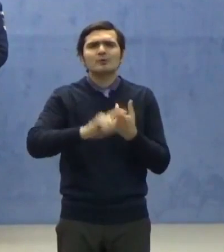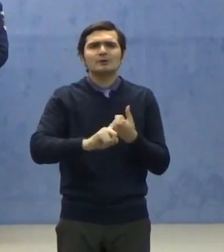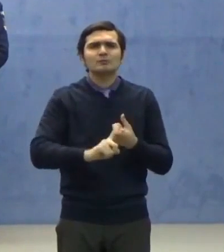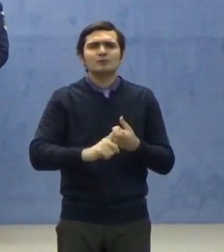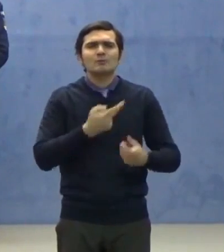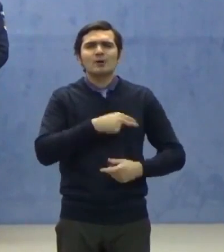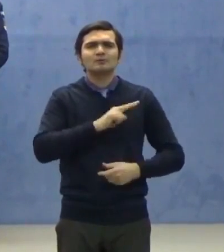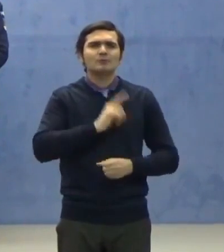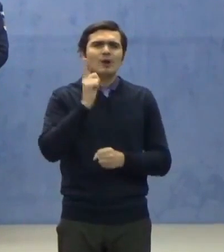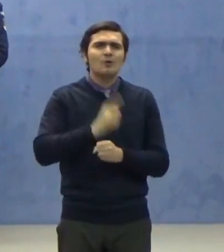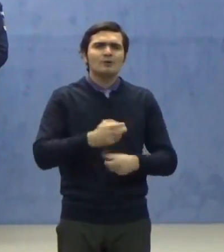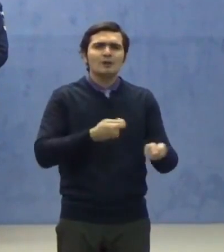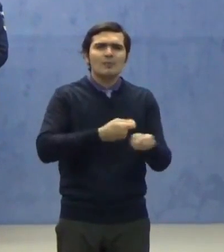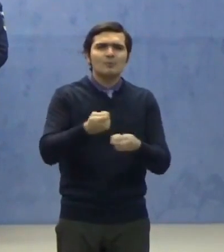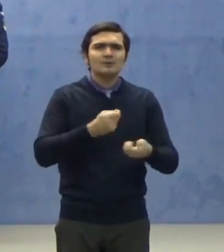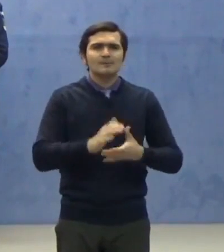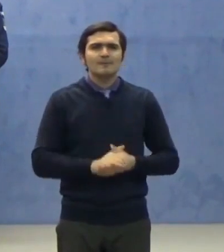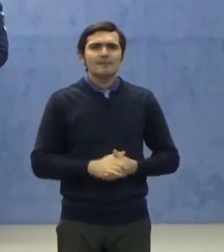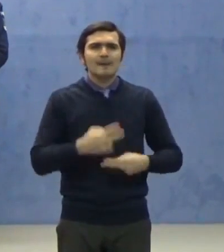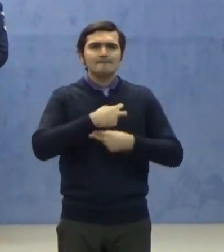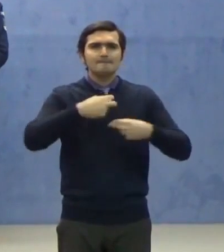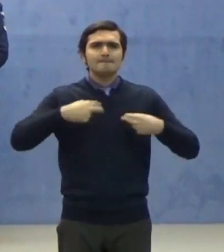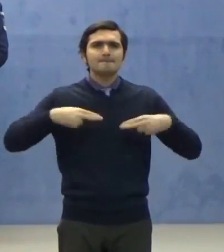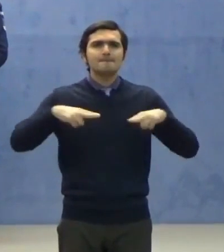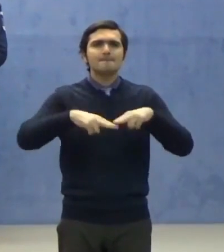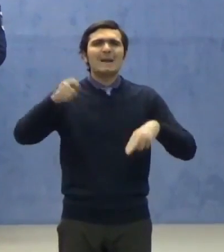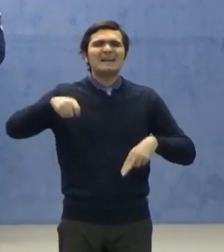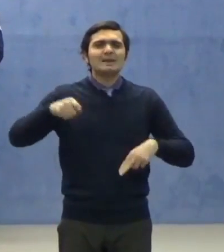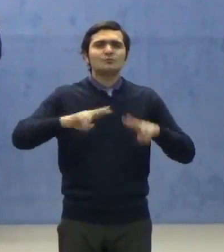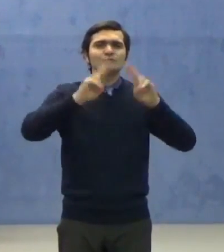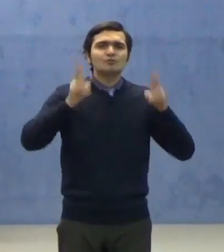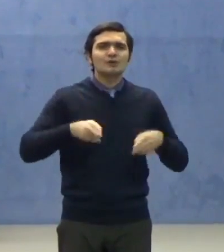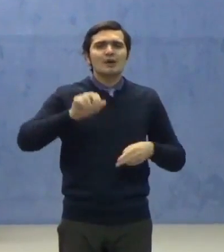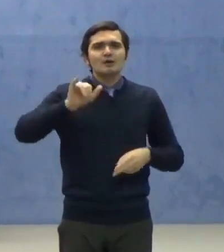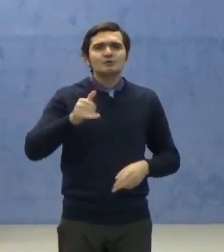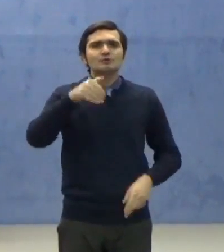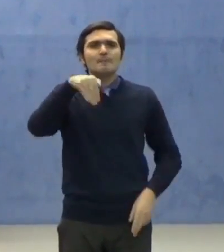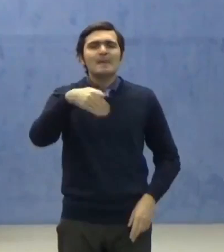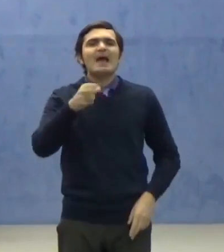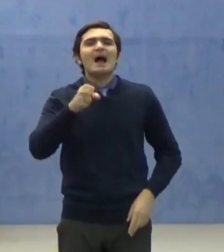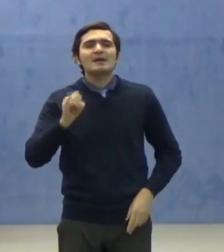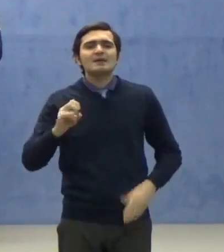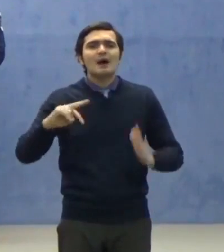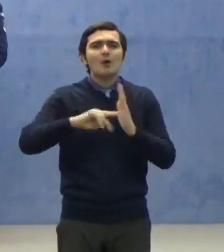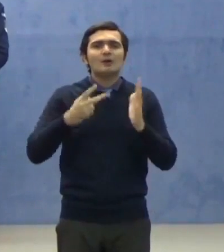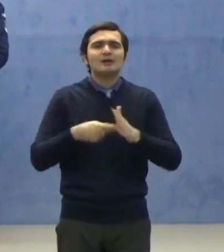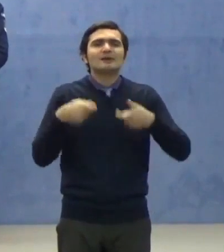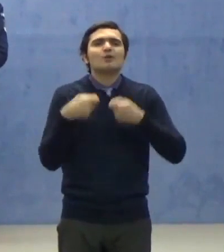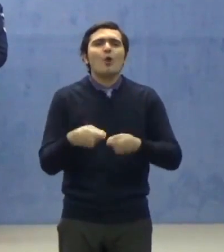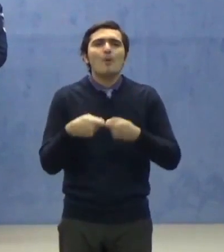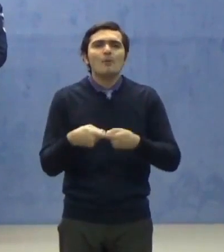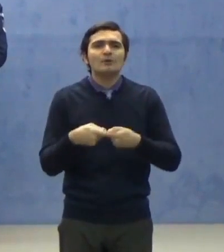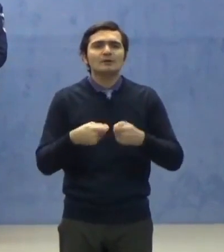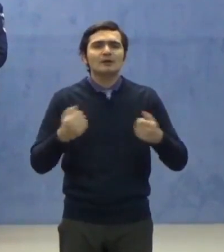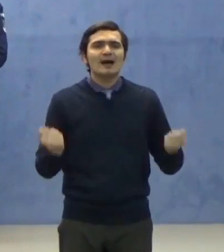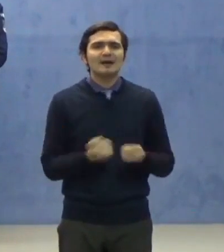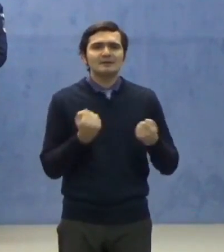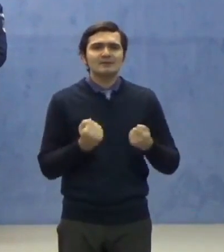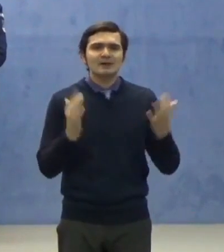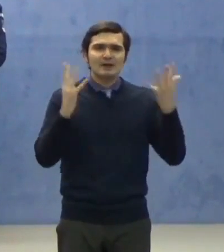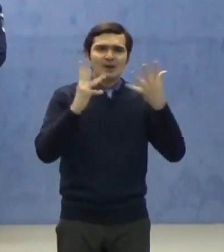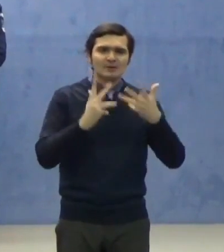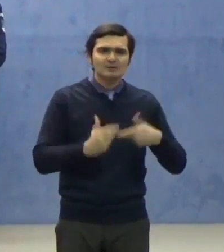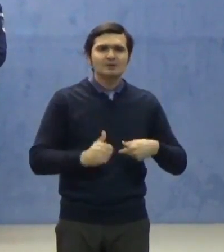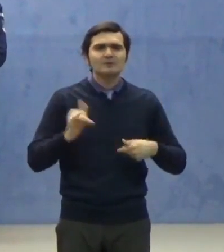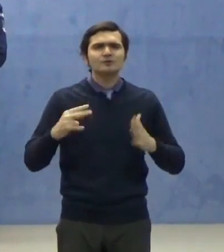Parchetul General și Ministerul Afacerilor Interne au organizat în comun activitatea administrativă și